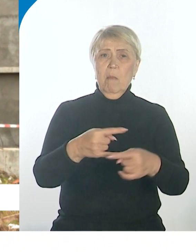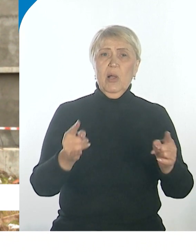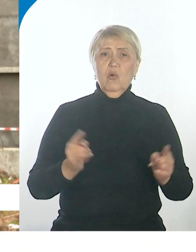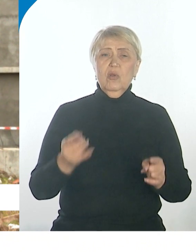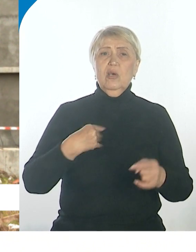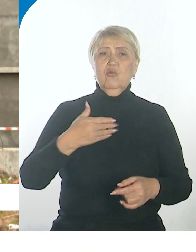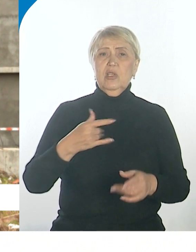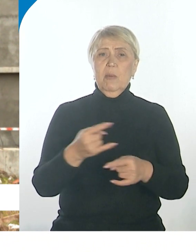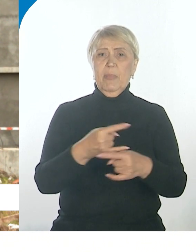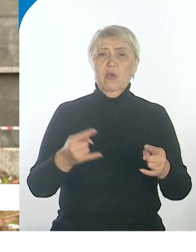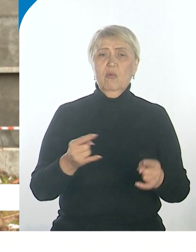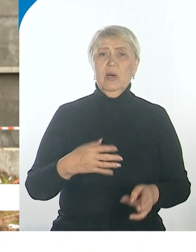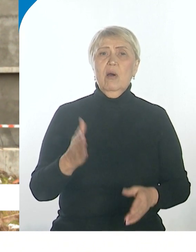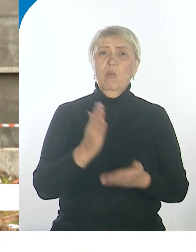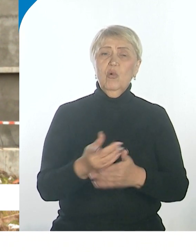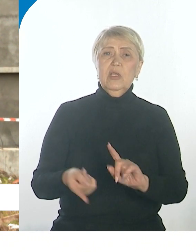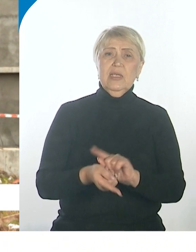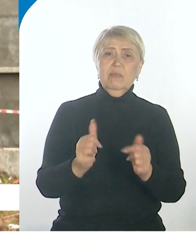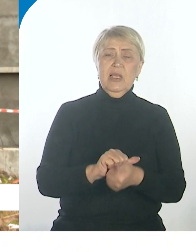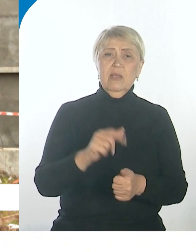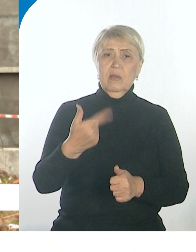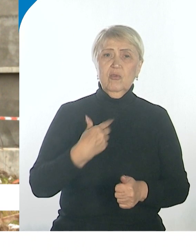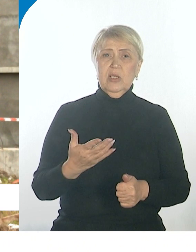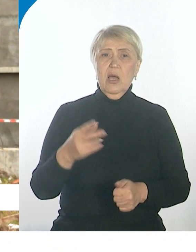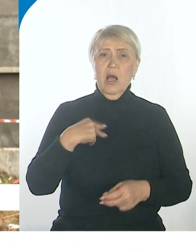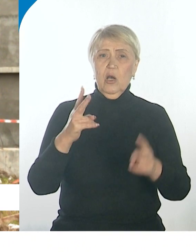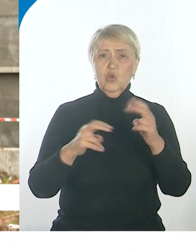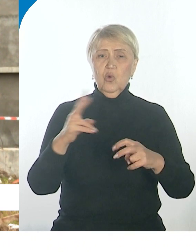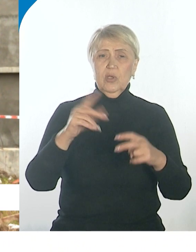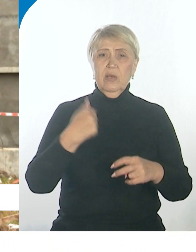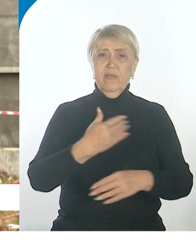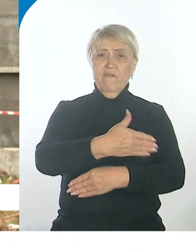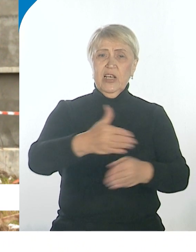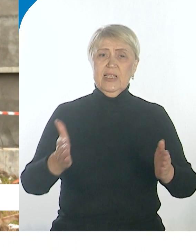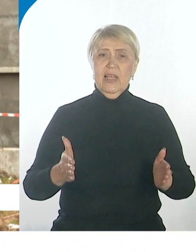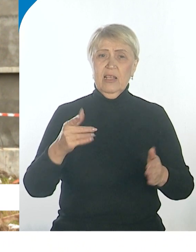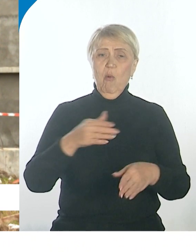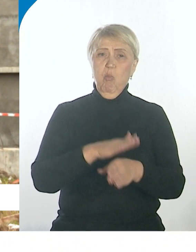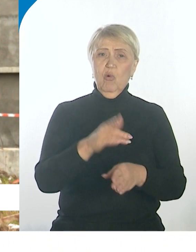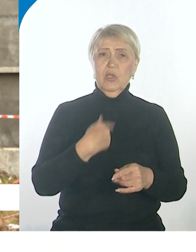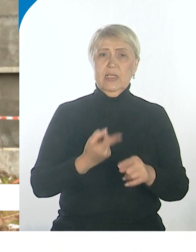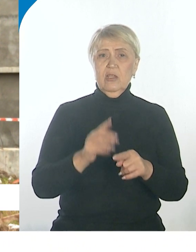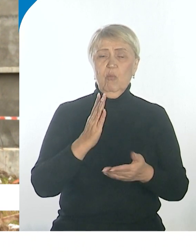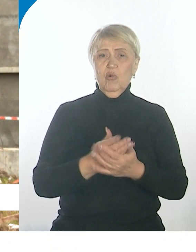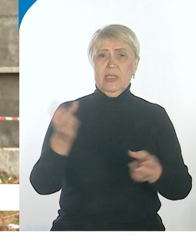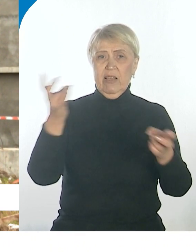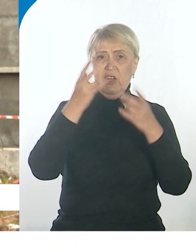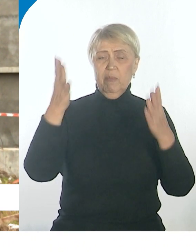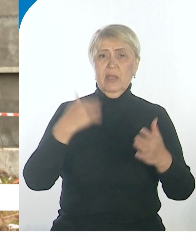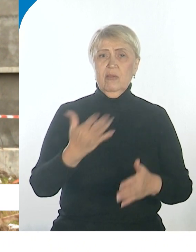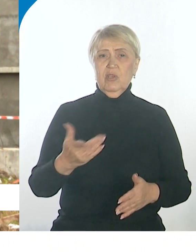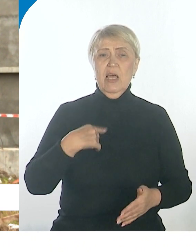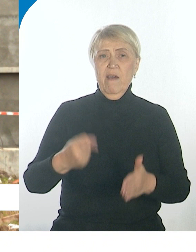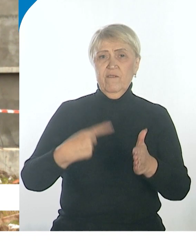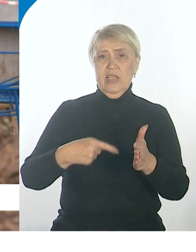проемов. Будет изменен конструктив фасадный. Полностью это будут современные фасады, вентилируемые,